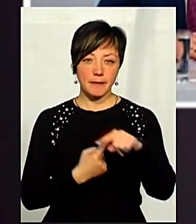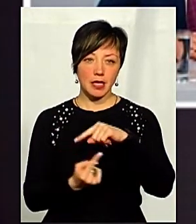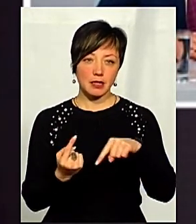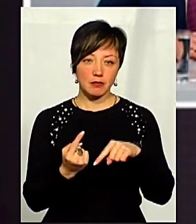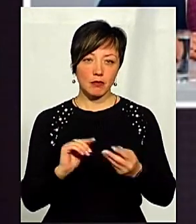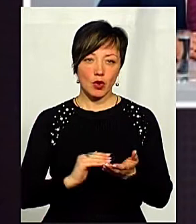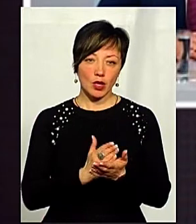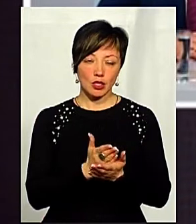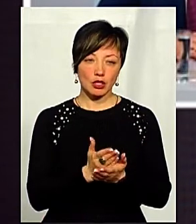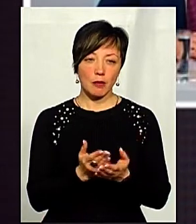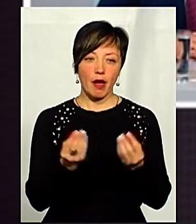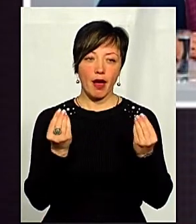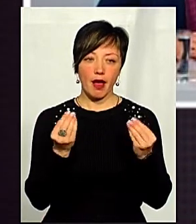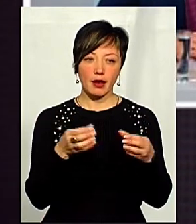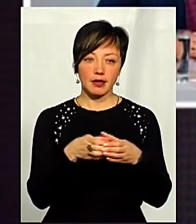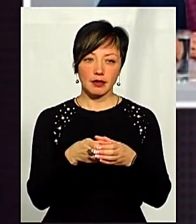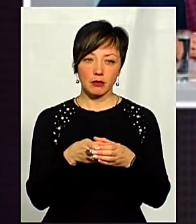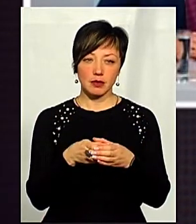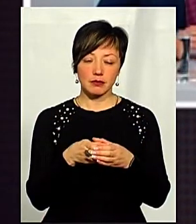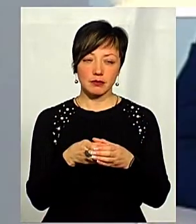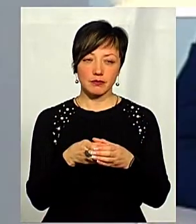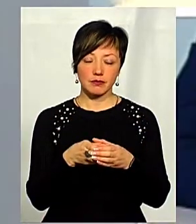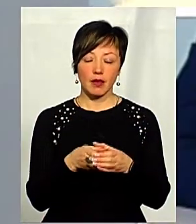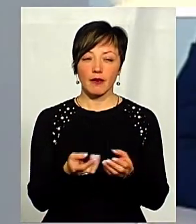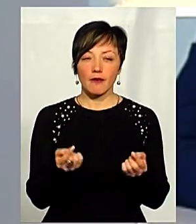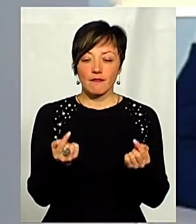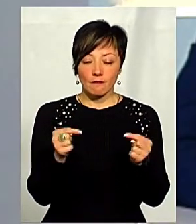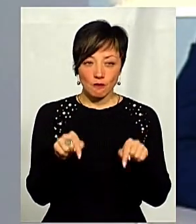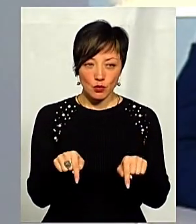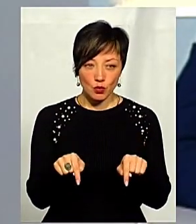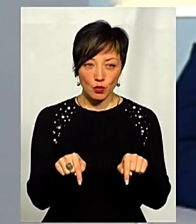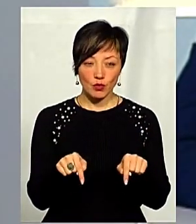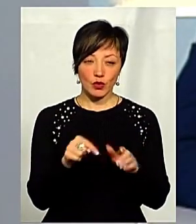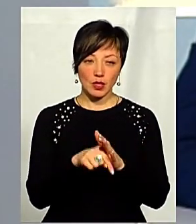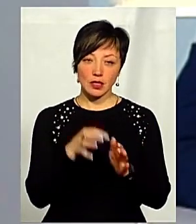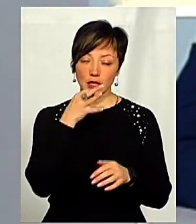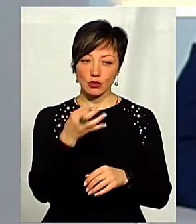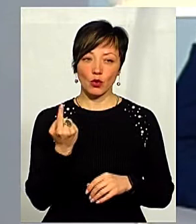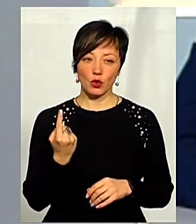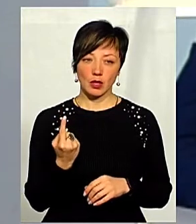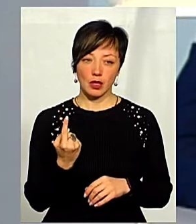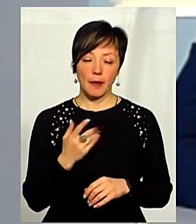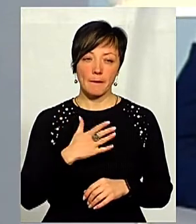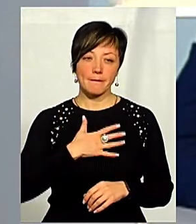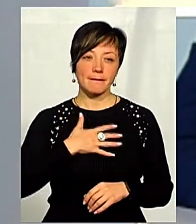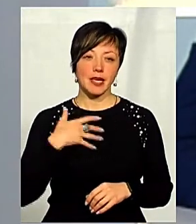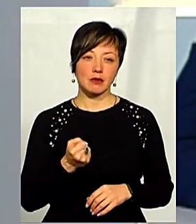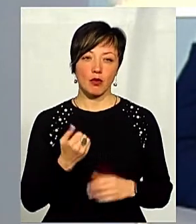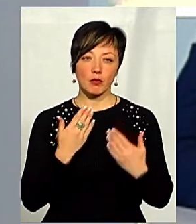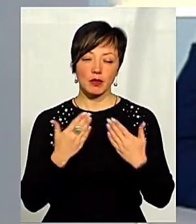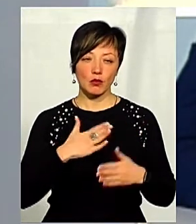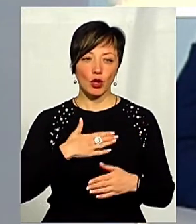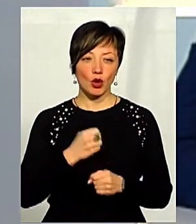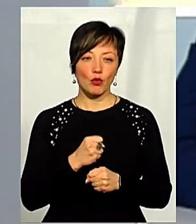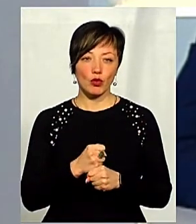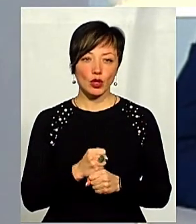-політичними елітами, то в цьому контексті можу вам сказати одне, що мій принциповий підхід до моєї